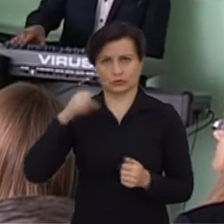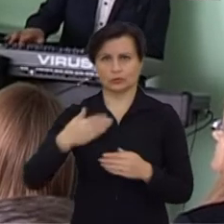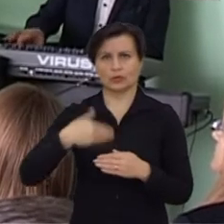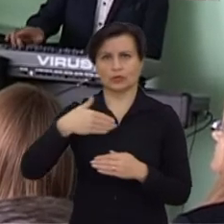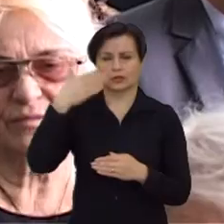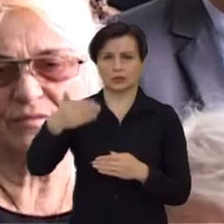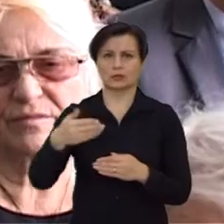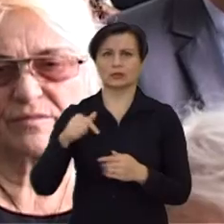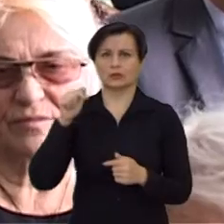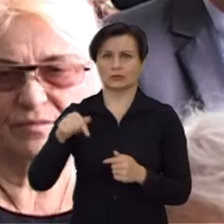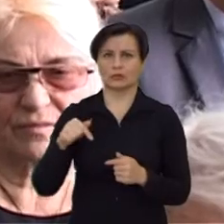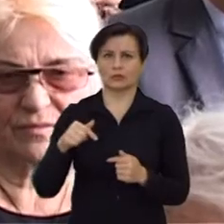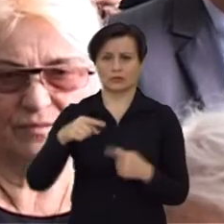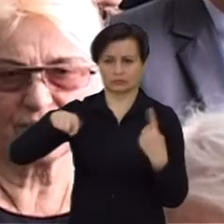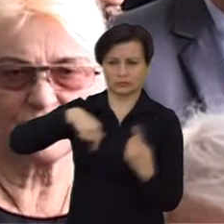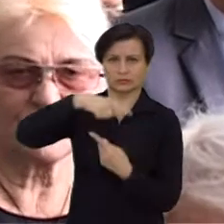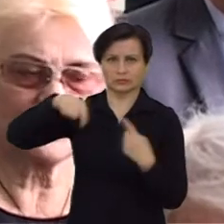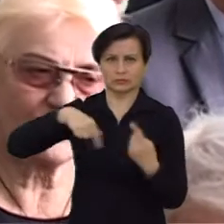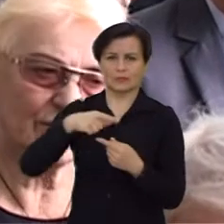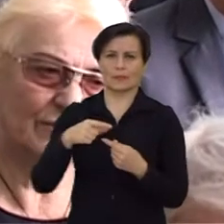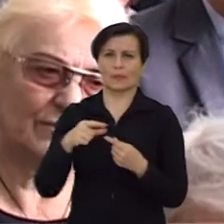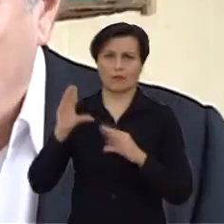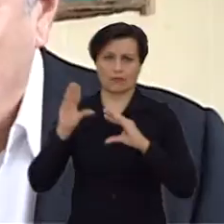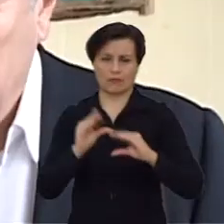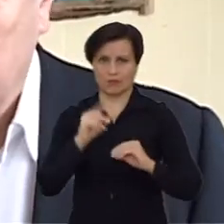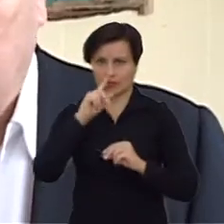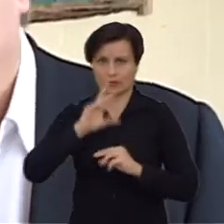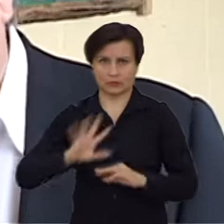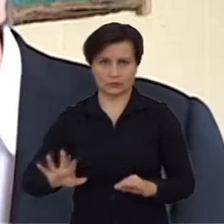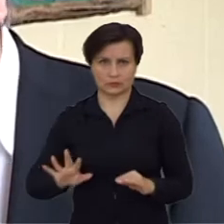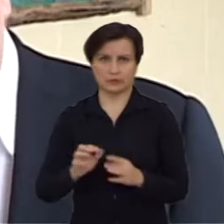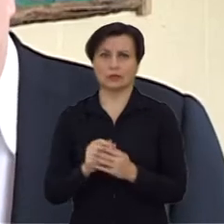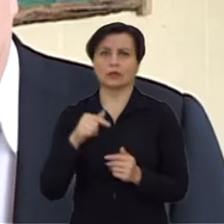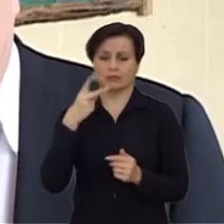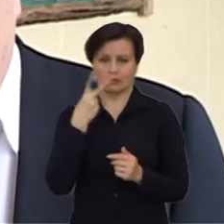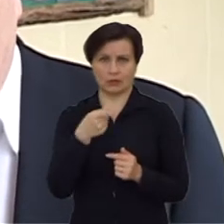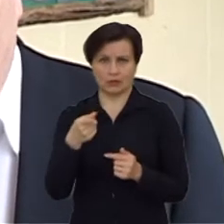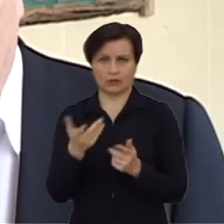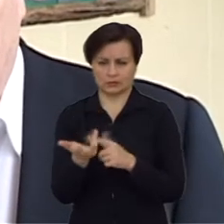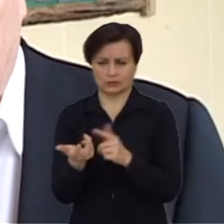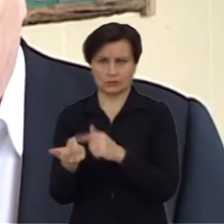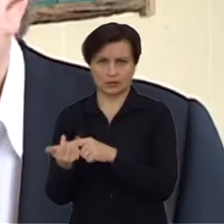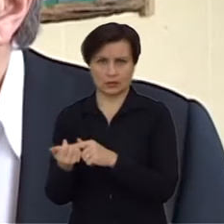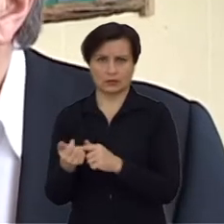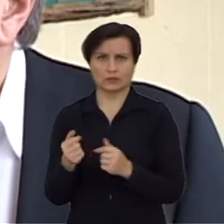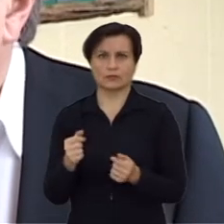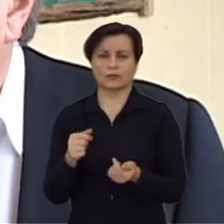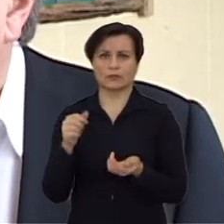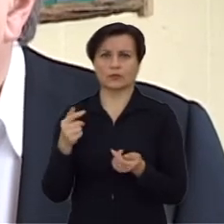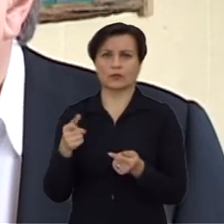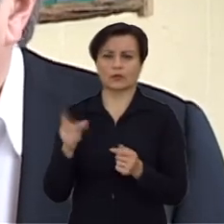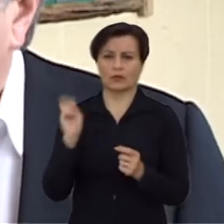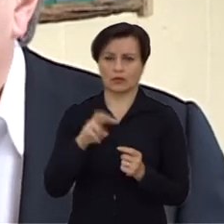tikiu, kad yra teiti tos apsukos nemažės, nes perrodo, kad toks skaičius